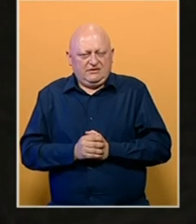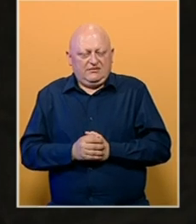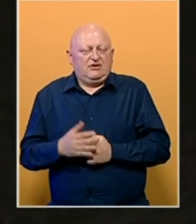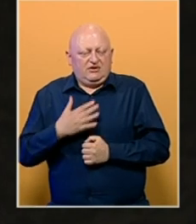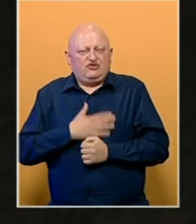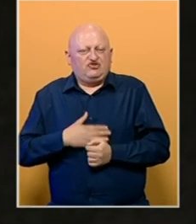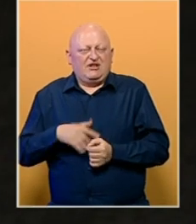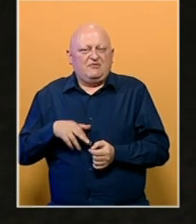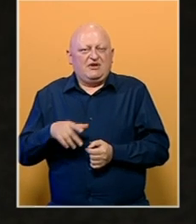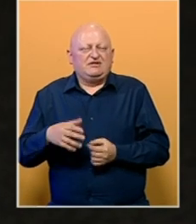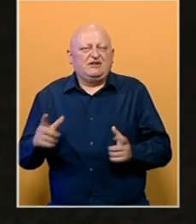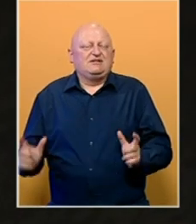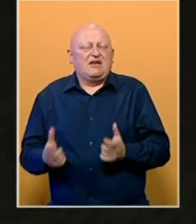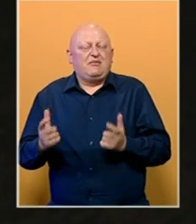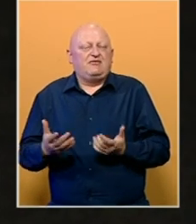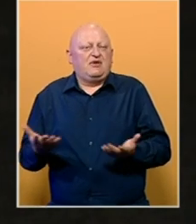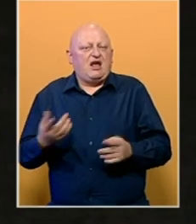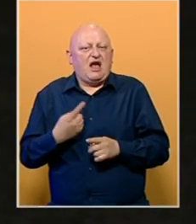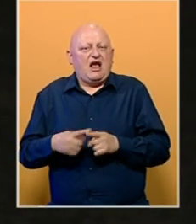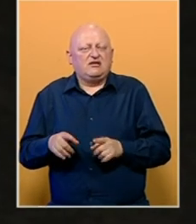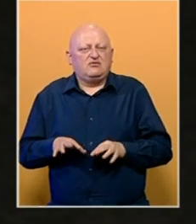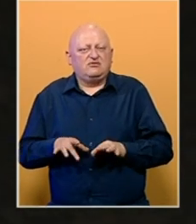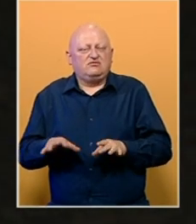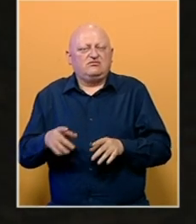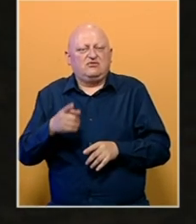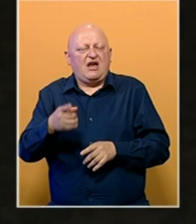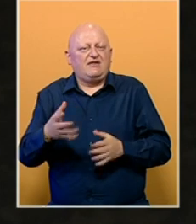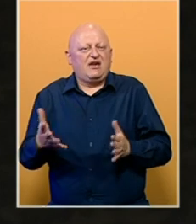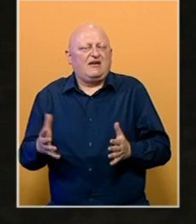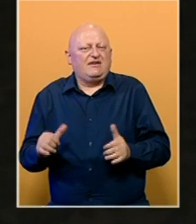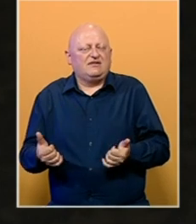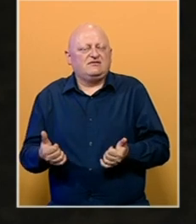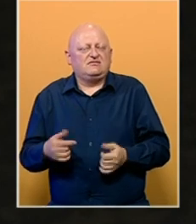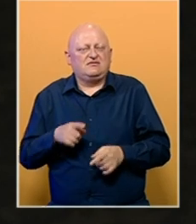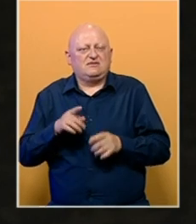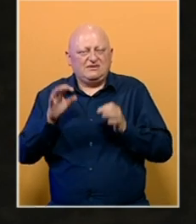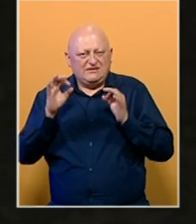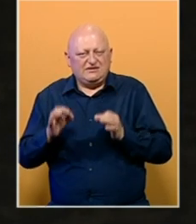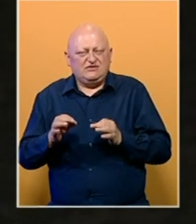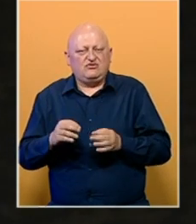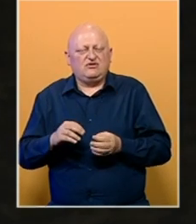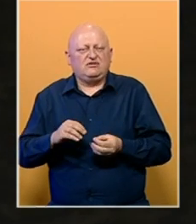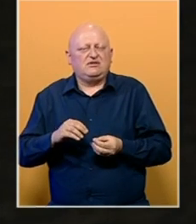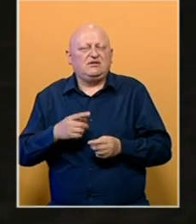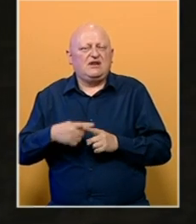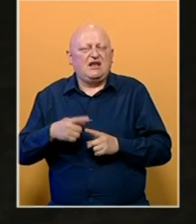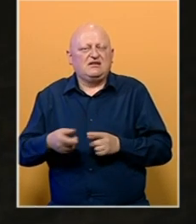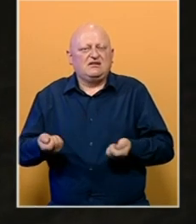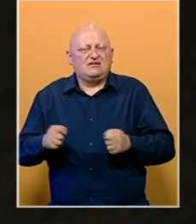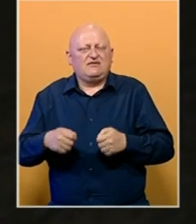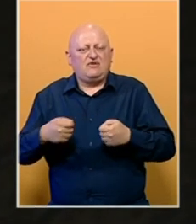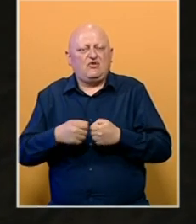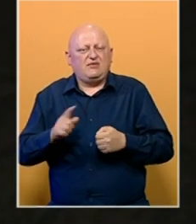Želimo izaći i zabavljati se, ali zbog COVID-a stvari su onakve kakve jesu. Iz sigurnosnih razloga zatvaraju klubove,